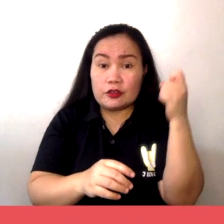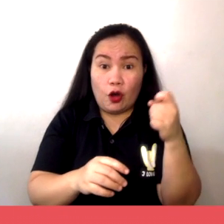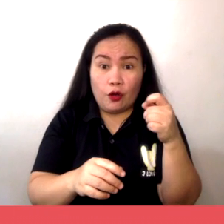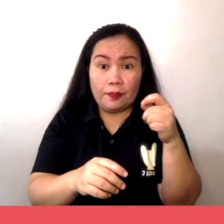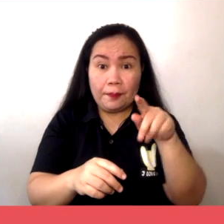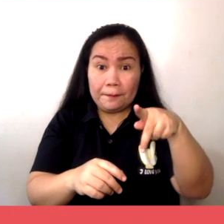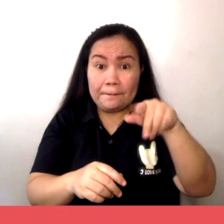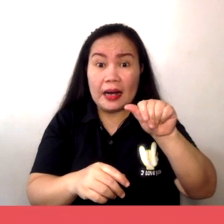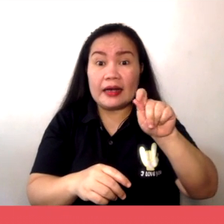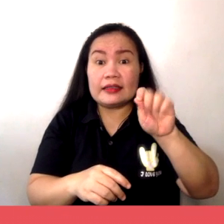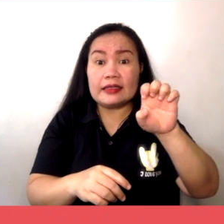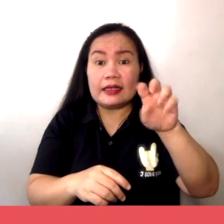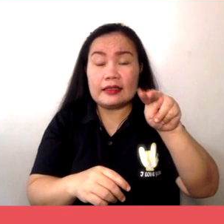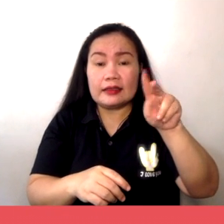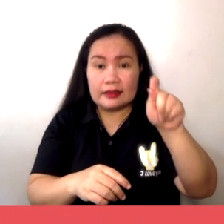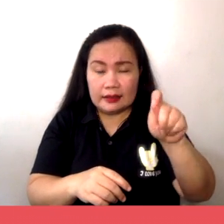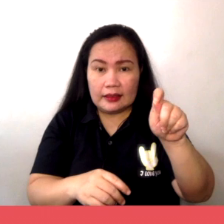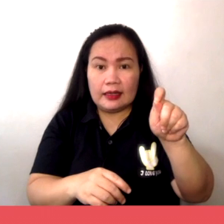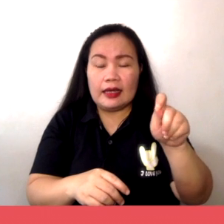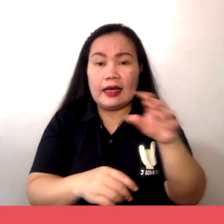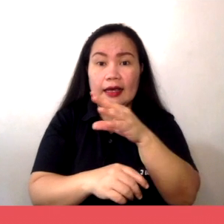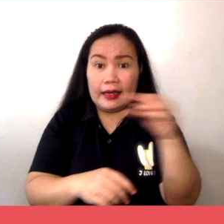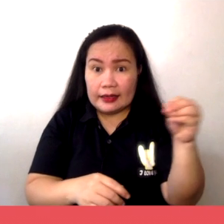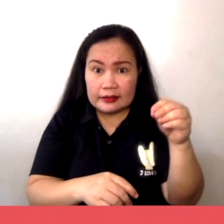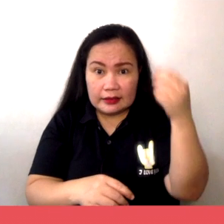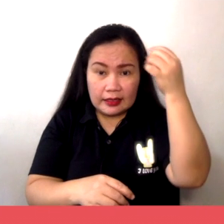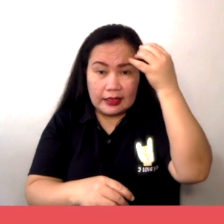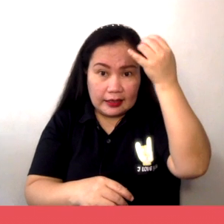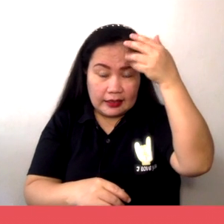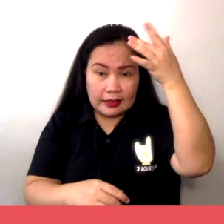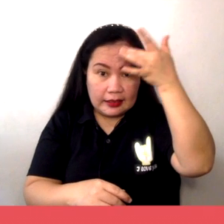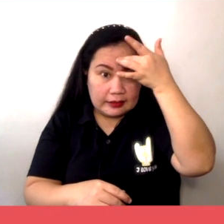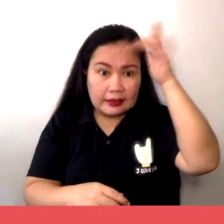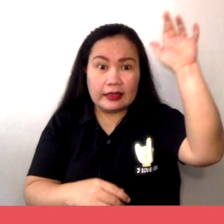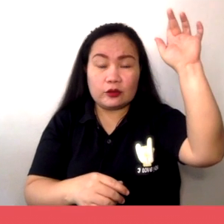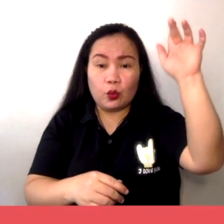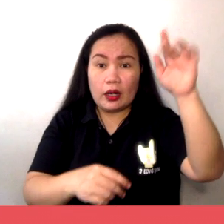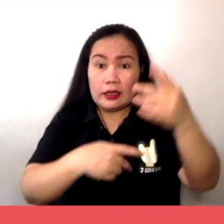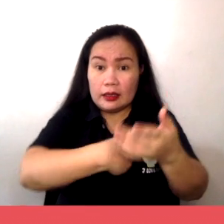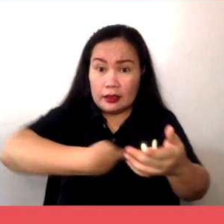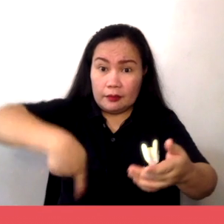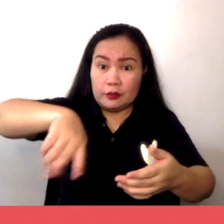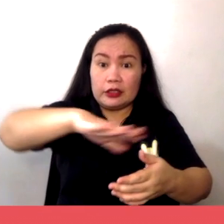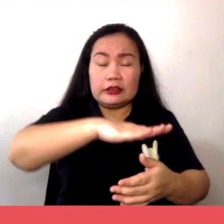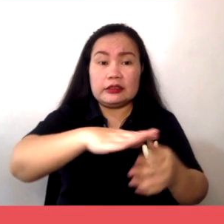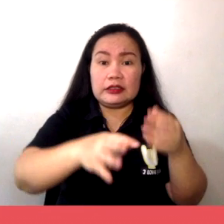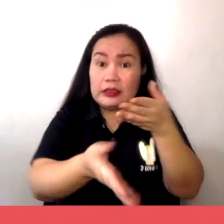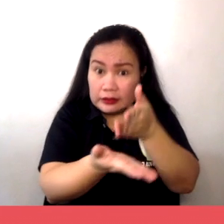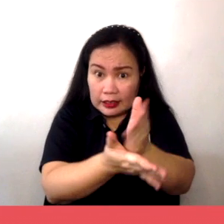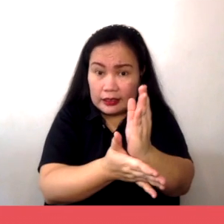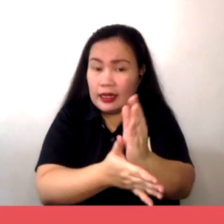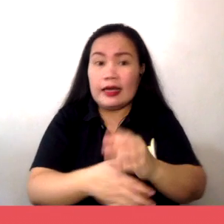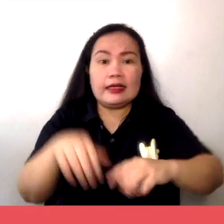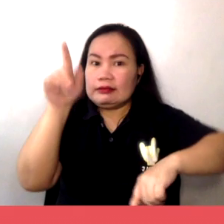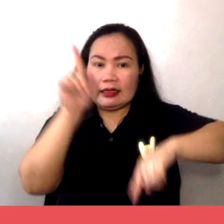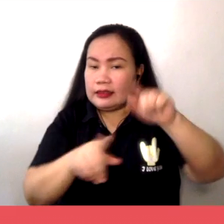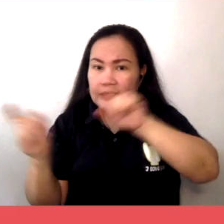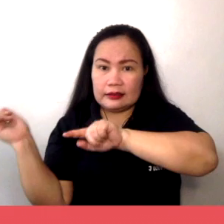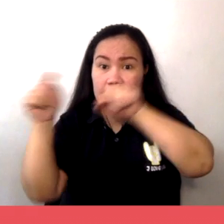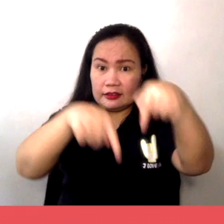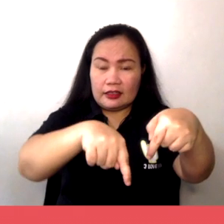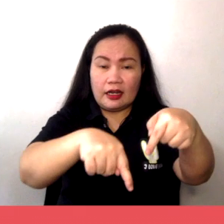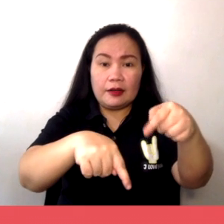copyright at trademark gamit ang intellectual property rights, hindi makapasok ang ibang nais na maging bahagi ng